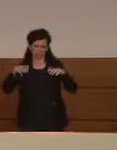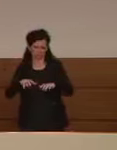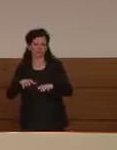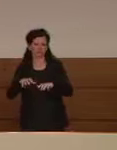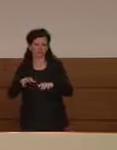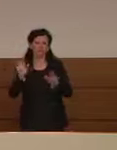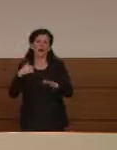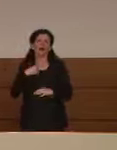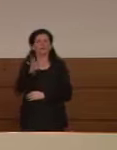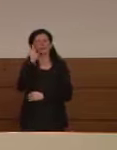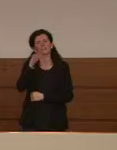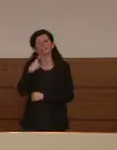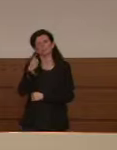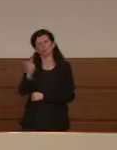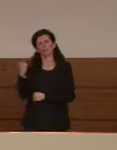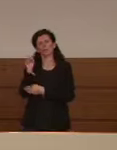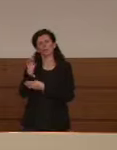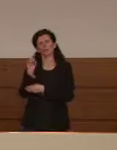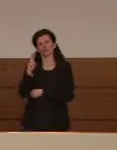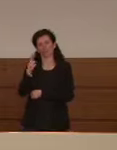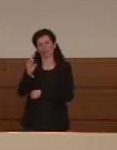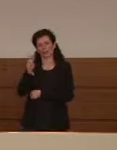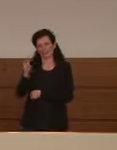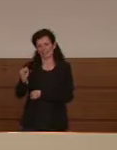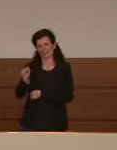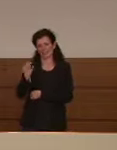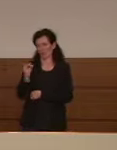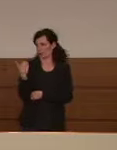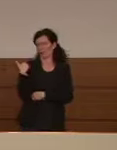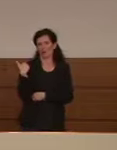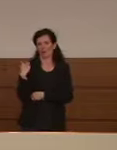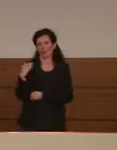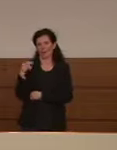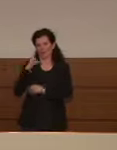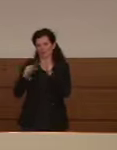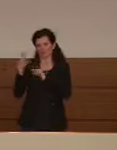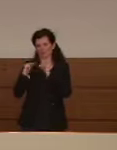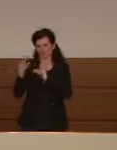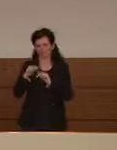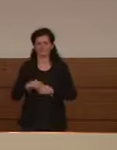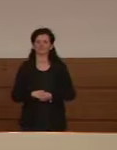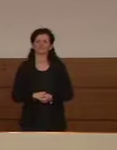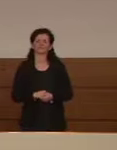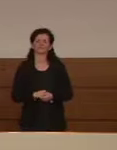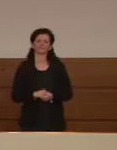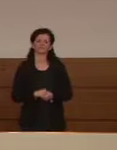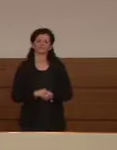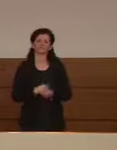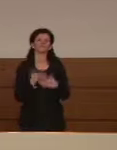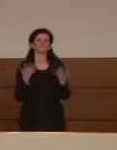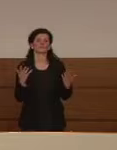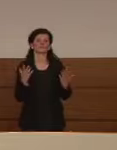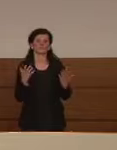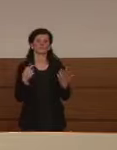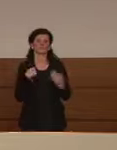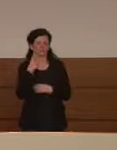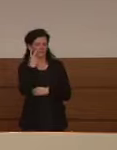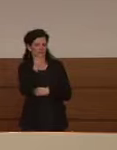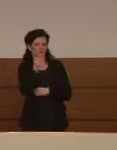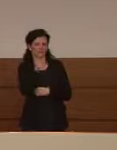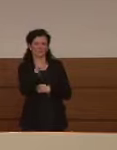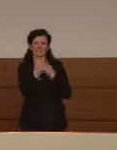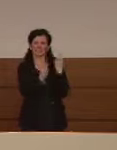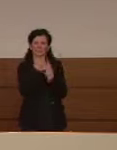lui a dire quello che mi ha detto su quando commentavamo questi dati sì no a parte il fatto che stiamo vedendo quello che è avvenuto in termini di